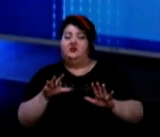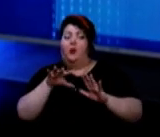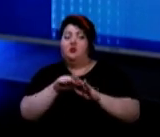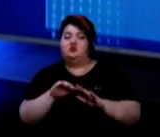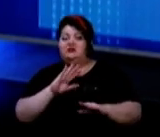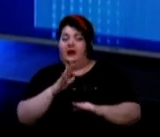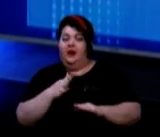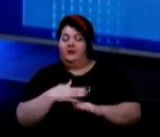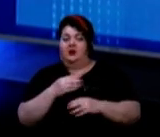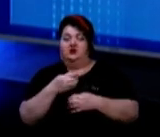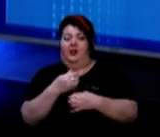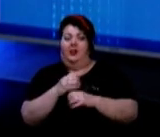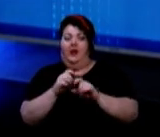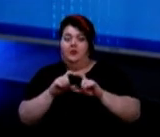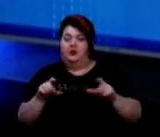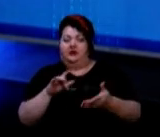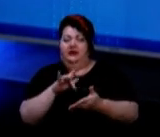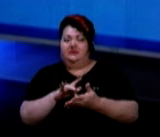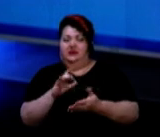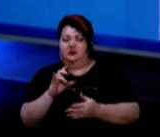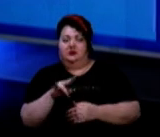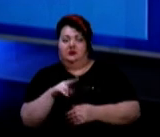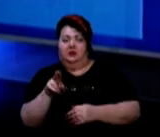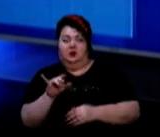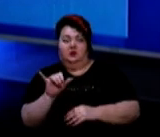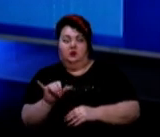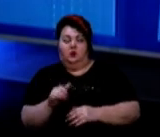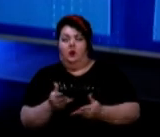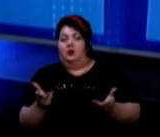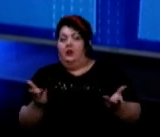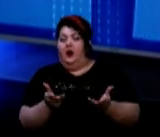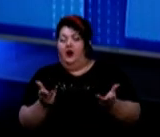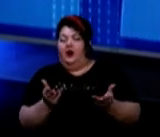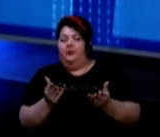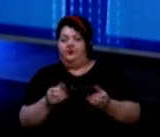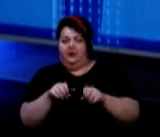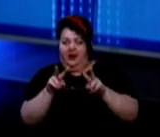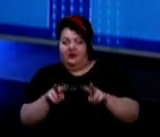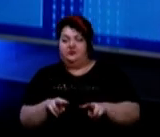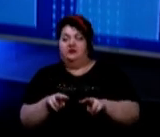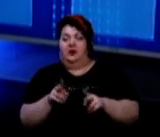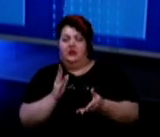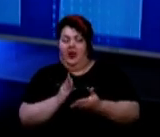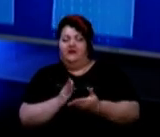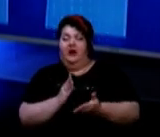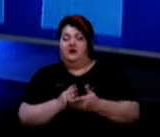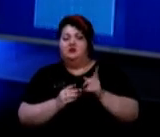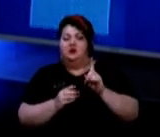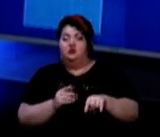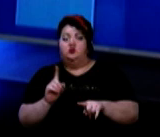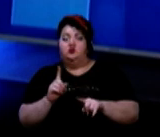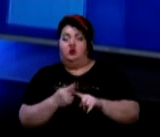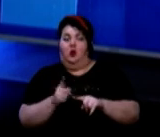лабораторія в центрі СНІДу, яка спеціалізовано являється, тому що з цим